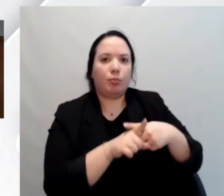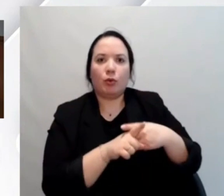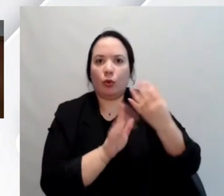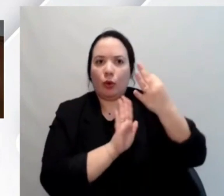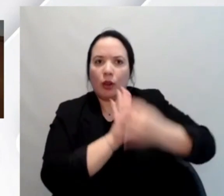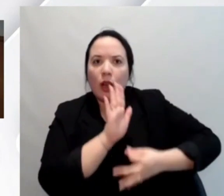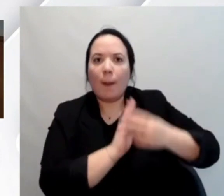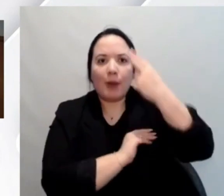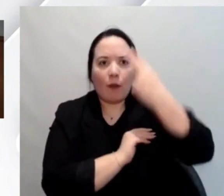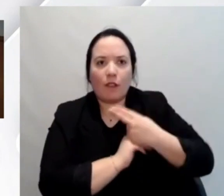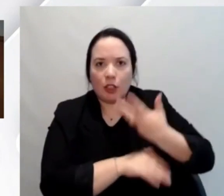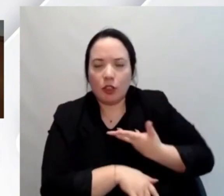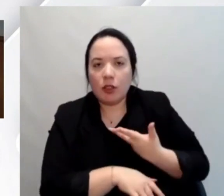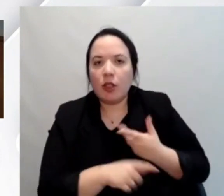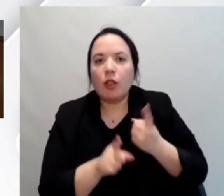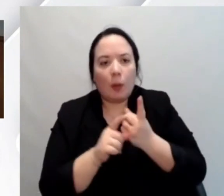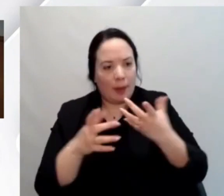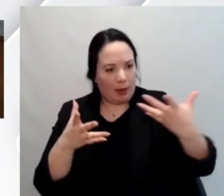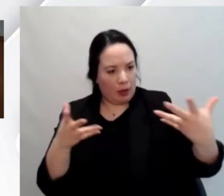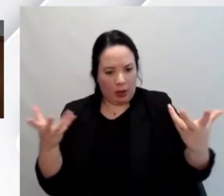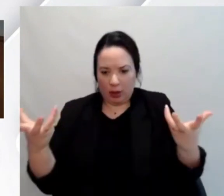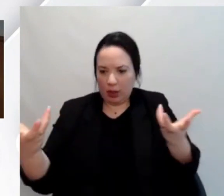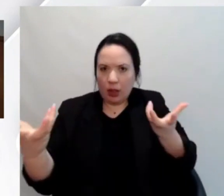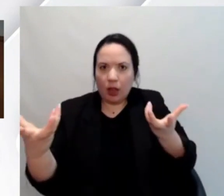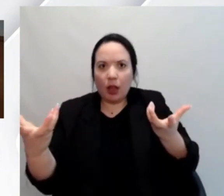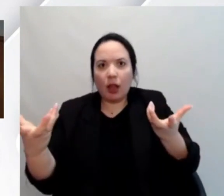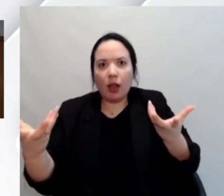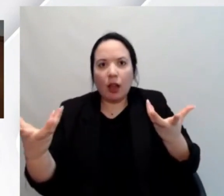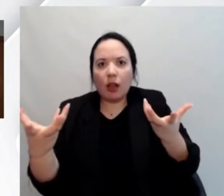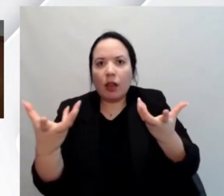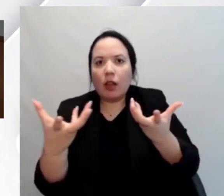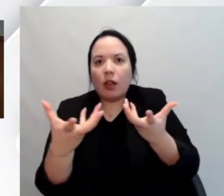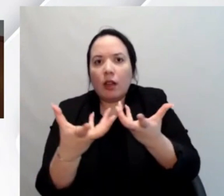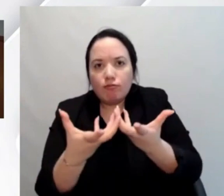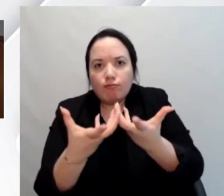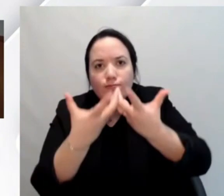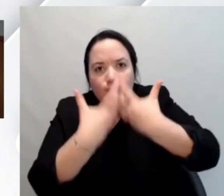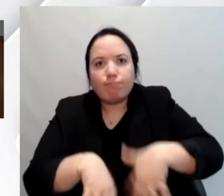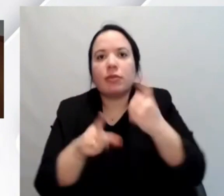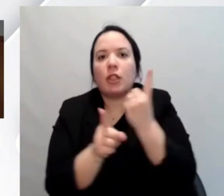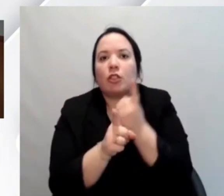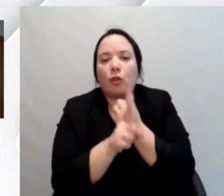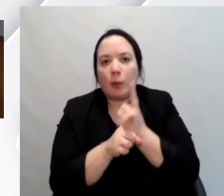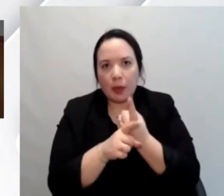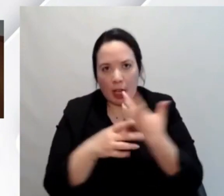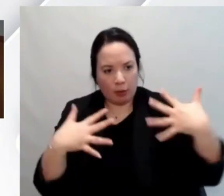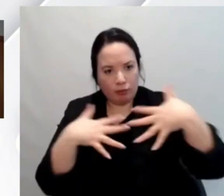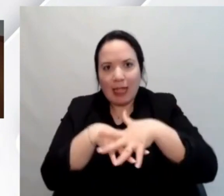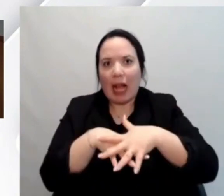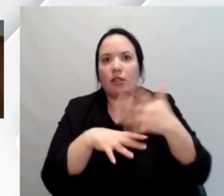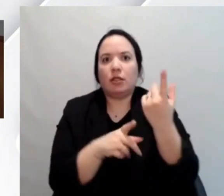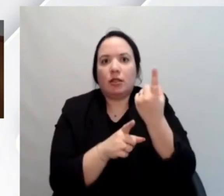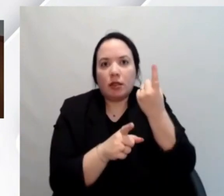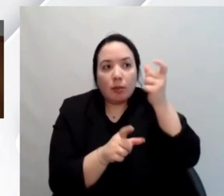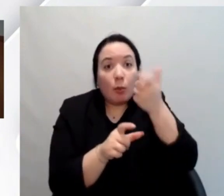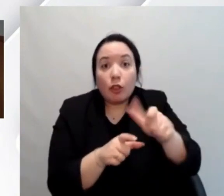sinergia tutte queste cose i professionisti devono sapere che devono essere devono avere anche delle conoscenze e delle competenze